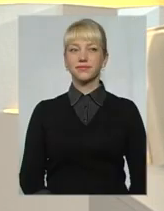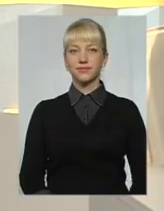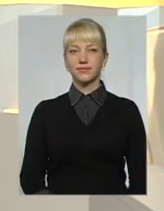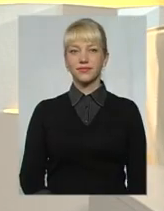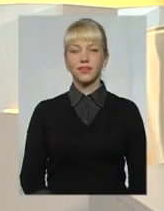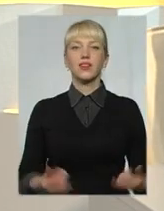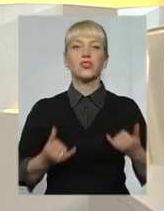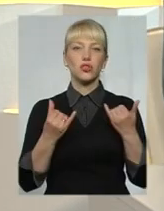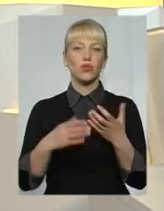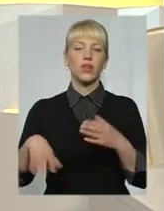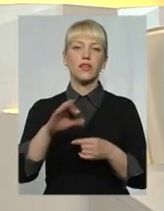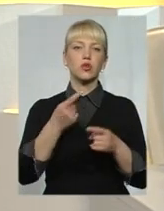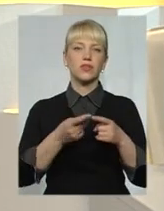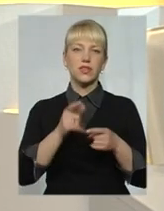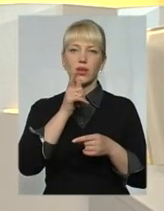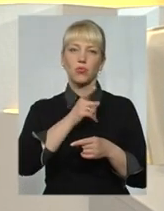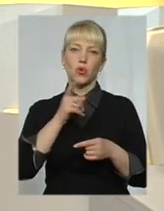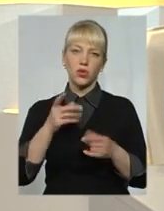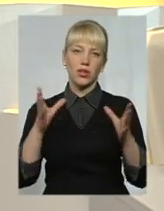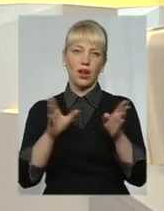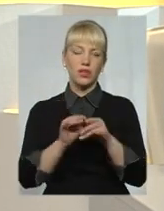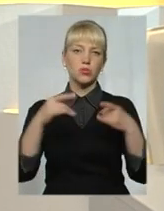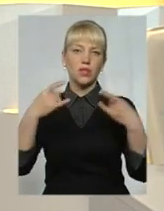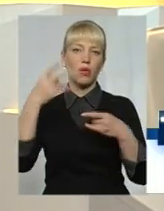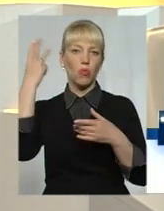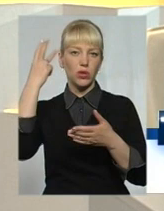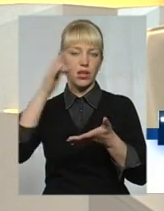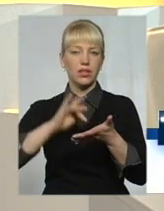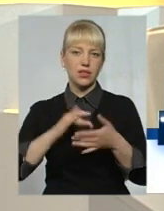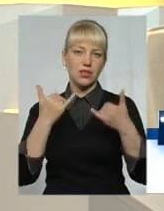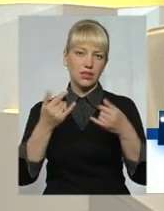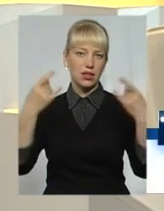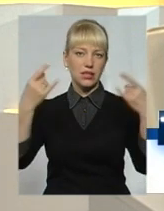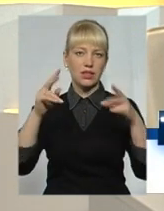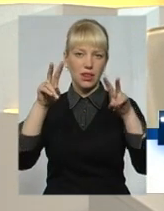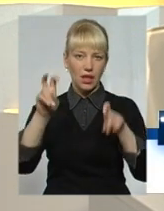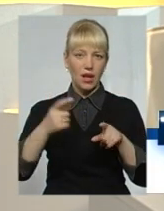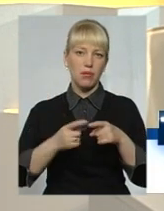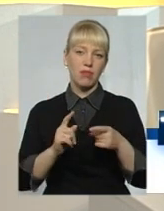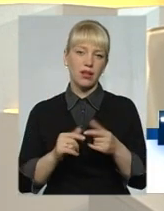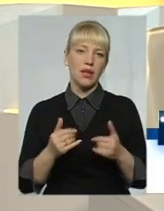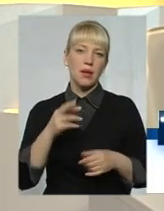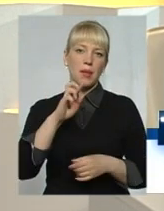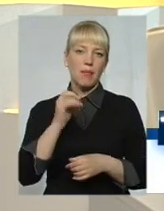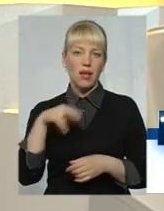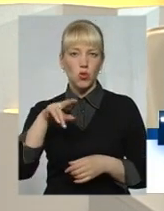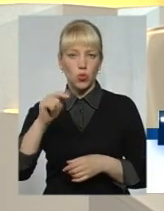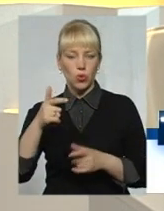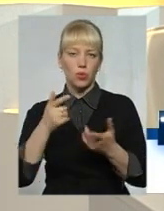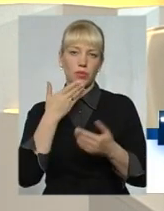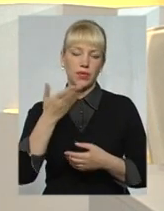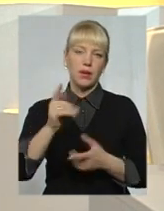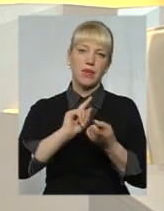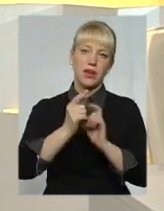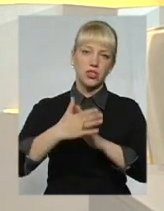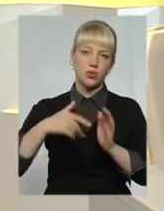Мої шановні усім, хто у цій порі разом із телеканалом Поділля Центр, на часі тема, я Анна Бендюг, перекладна жастову мову Оксани Фіновської. І